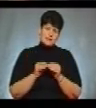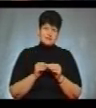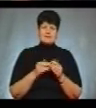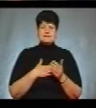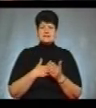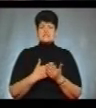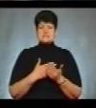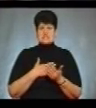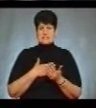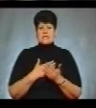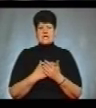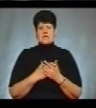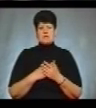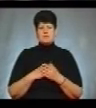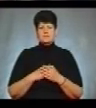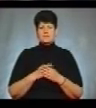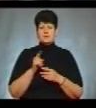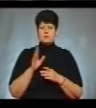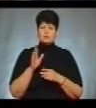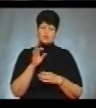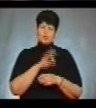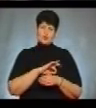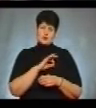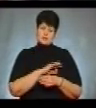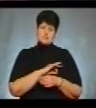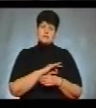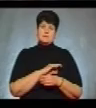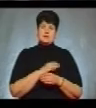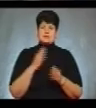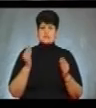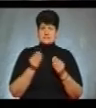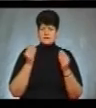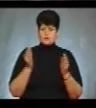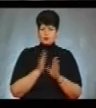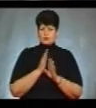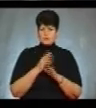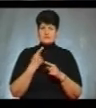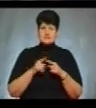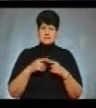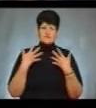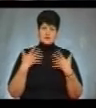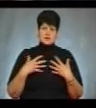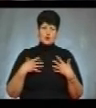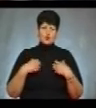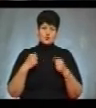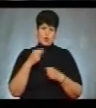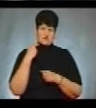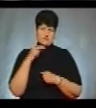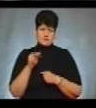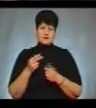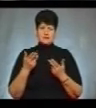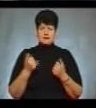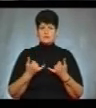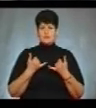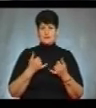дихальними вправами, вони будуть корисними, тому що на свіжому повітрі це вже є оздоровчий ефект, так, для